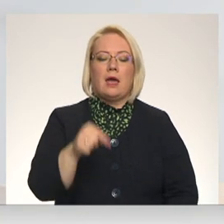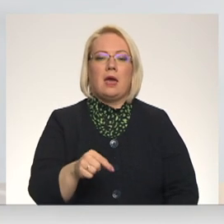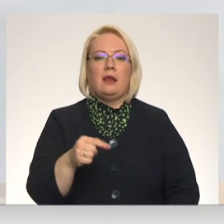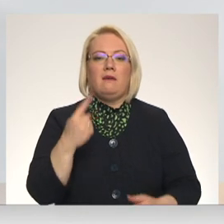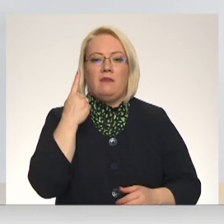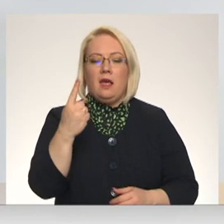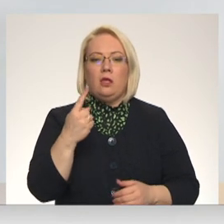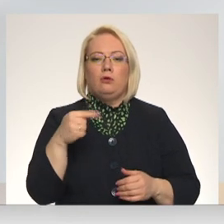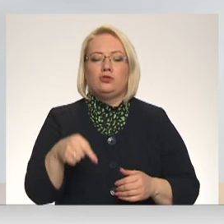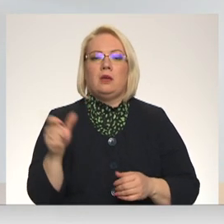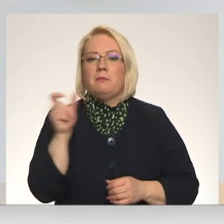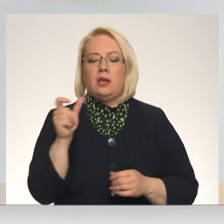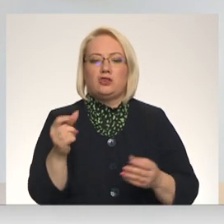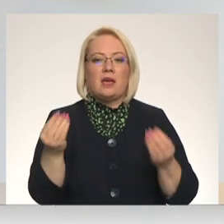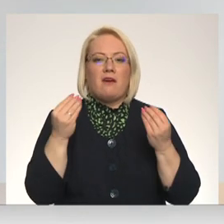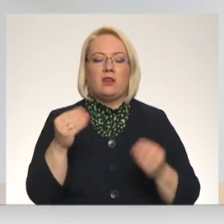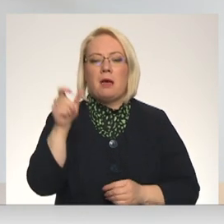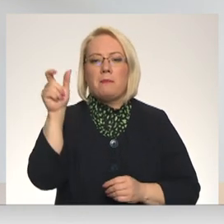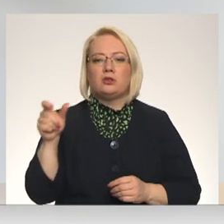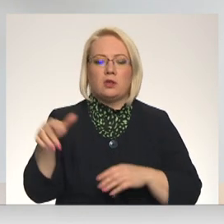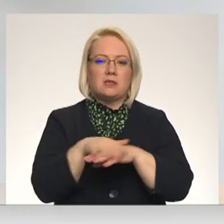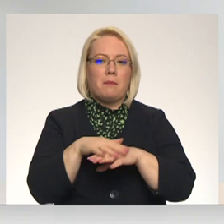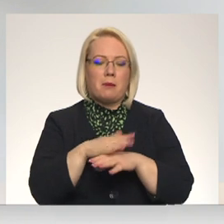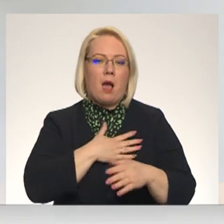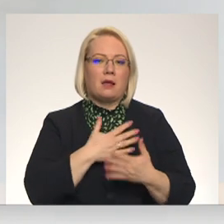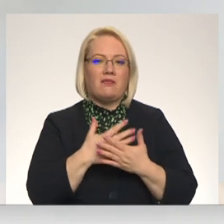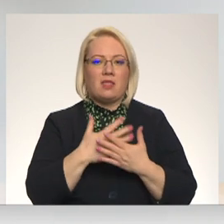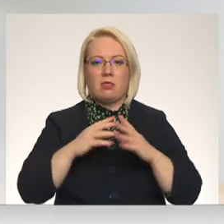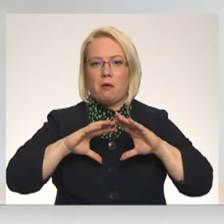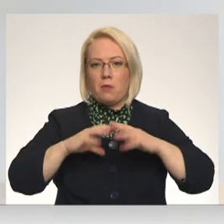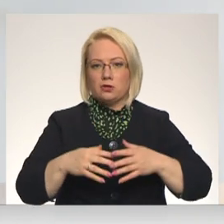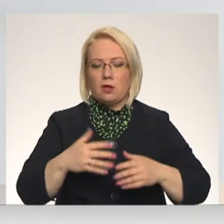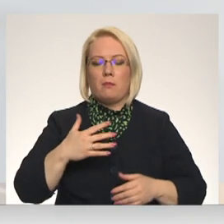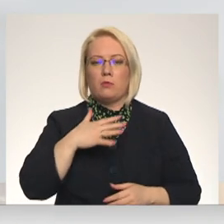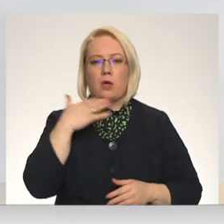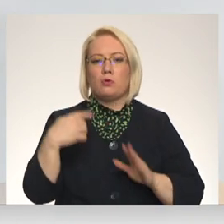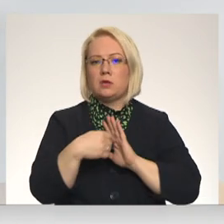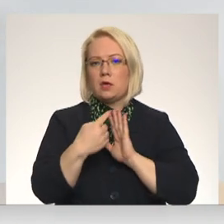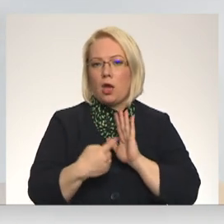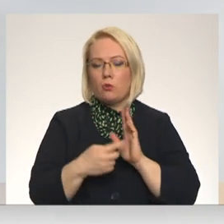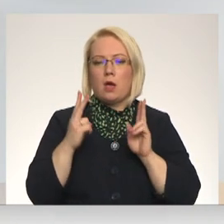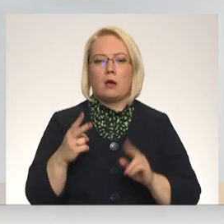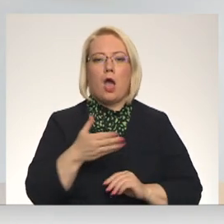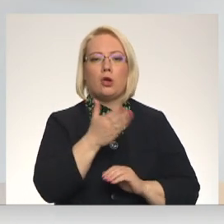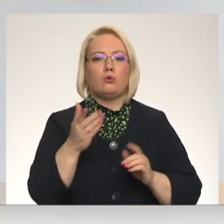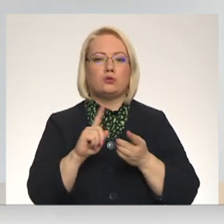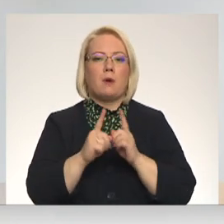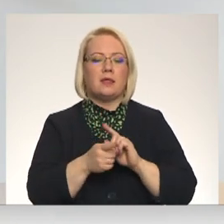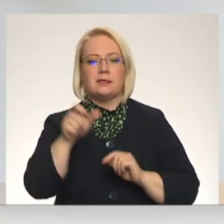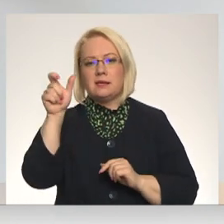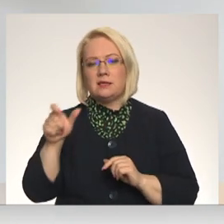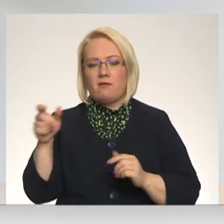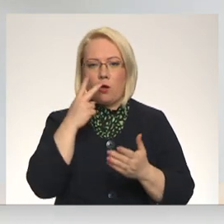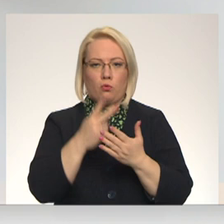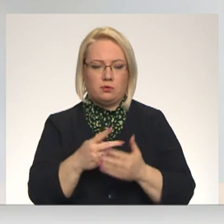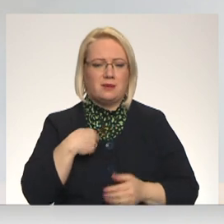šā brīža ievērojamākajām pilsoniskās sabiedrības aktivitātēm pasaulē. Mums daudz vajadzāk. Kā jūs mainīsiet cilvēku uzskats? Mēs